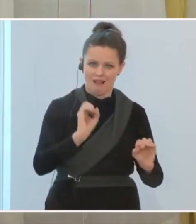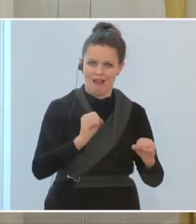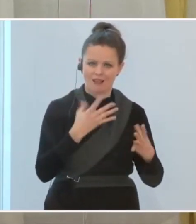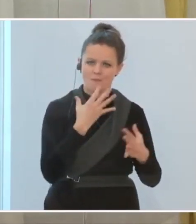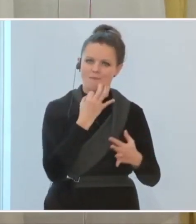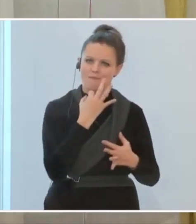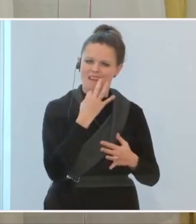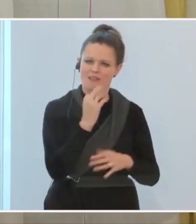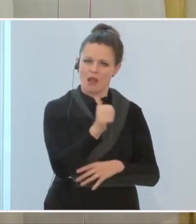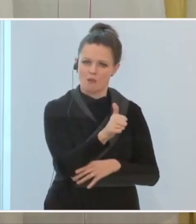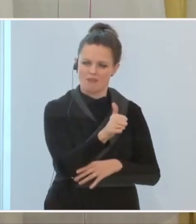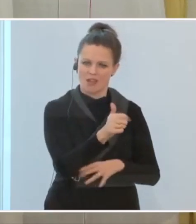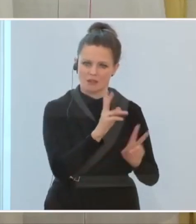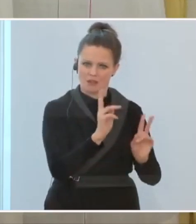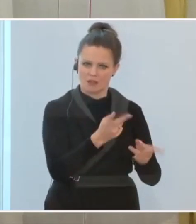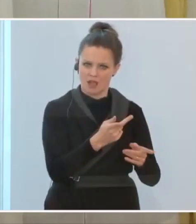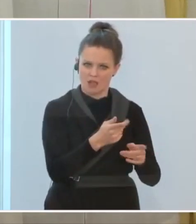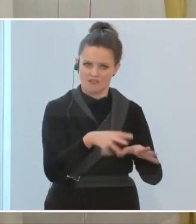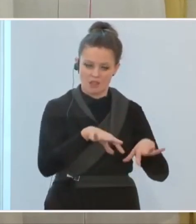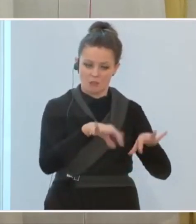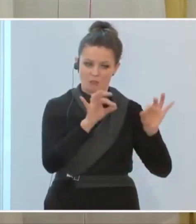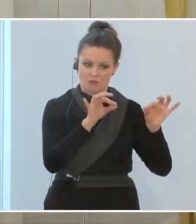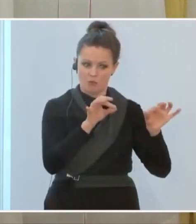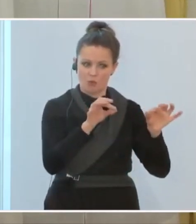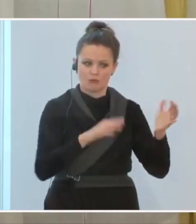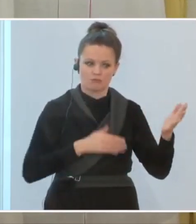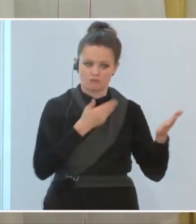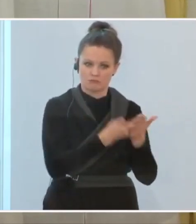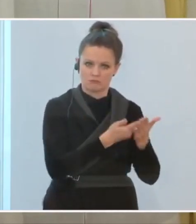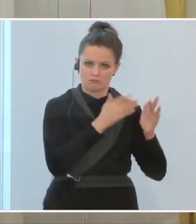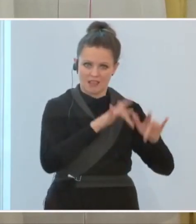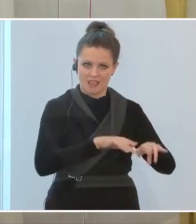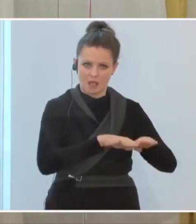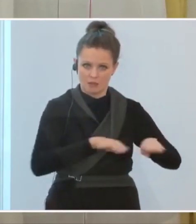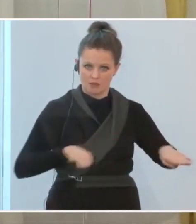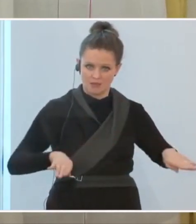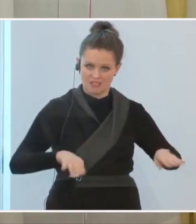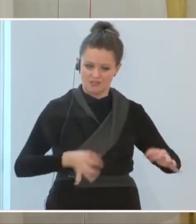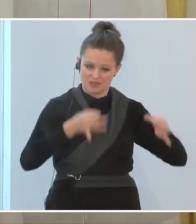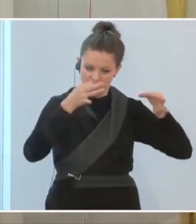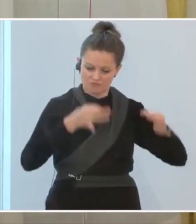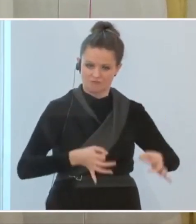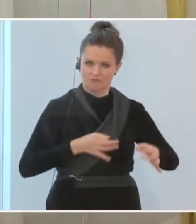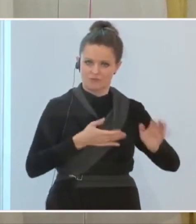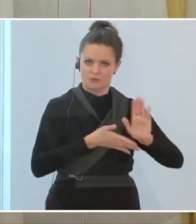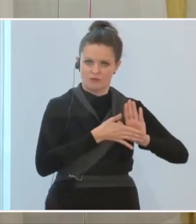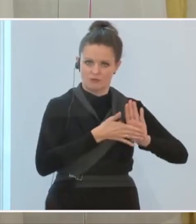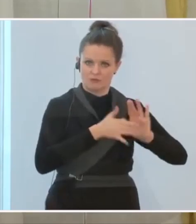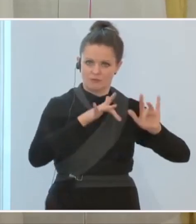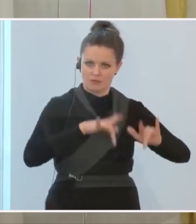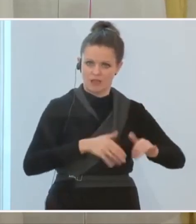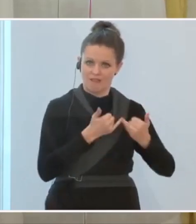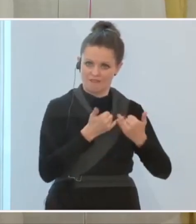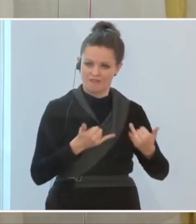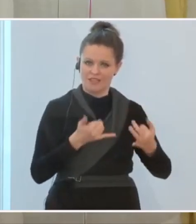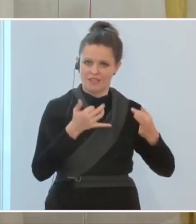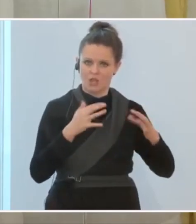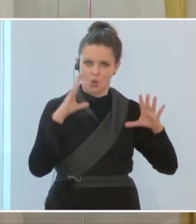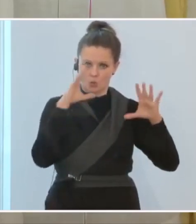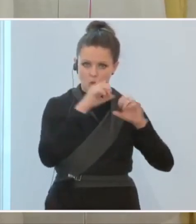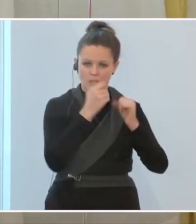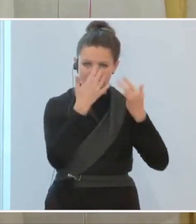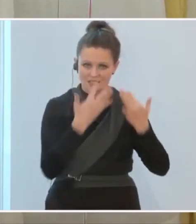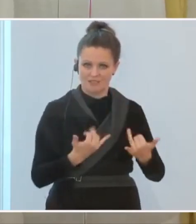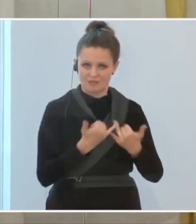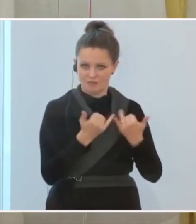präzis bewerten kann und den Befund sozusagen am Tisch hat, einen sehr präzisen Befund, wie tatsächlich die Dunkelziffer sich